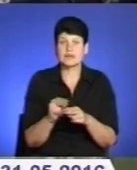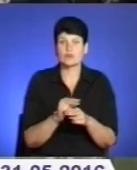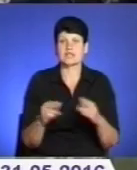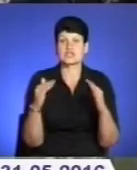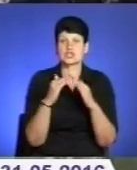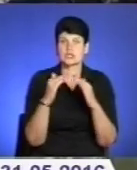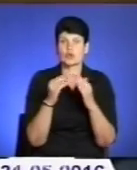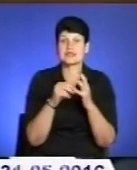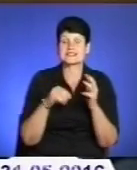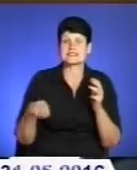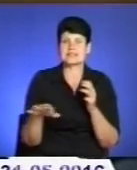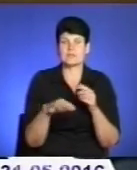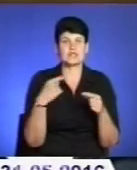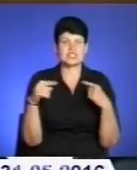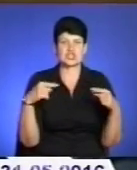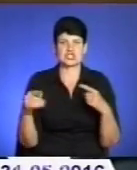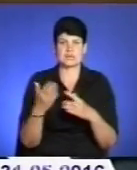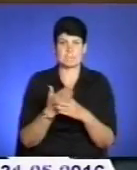житло чи земельну ділянку та інші пільги.